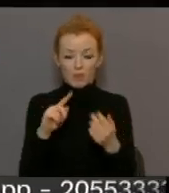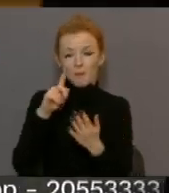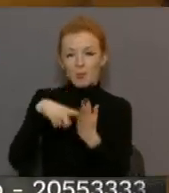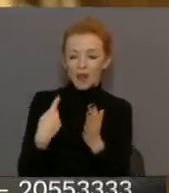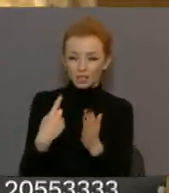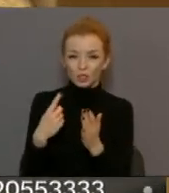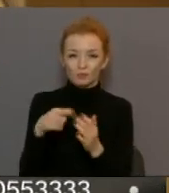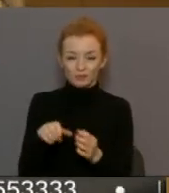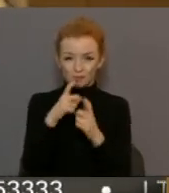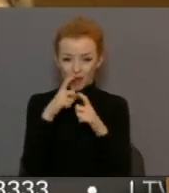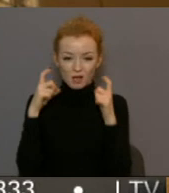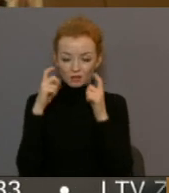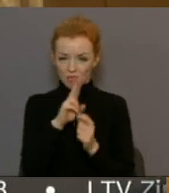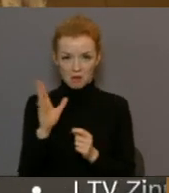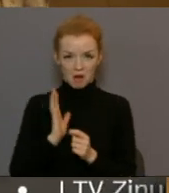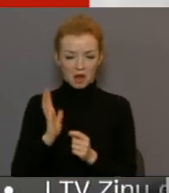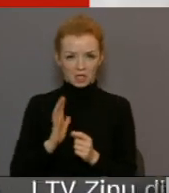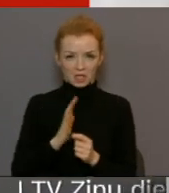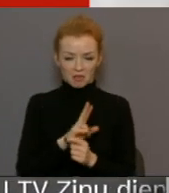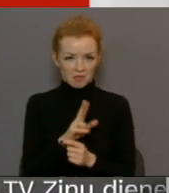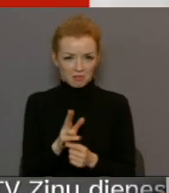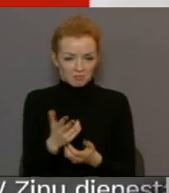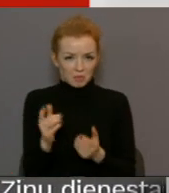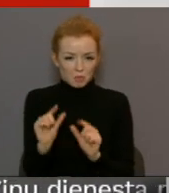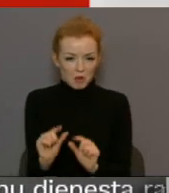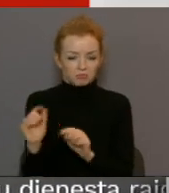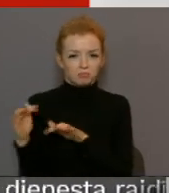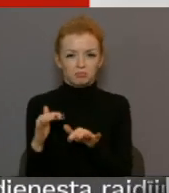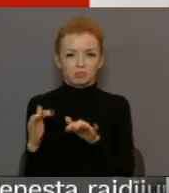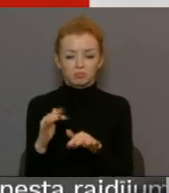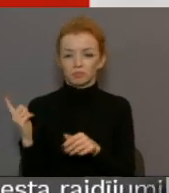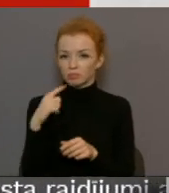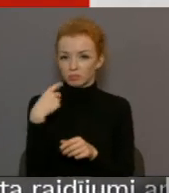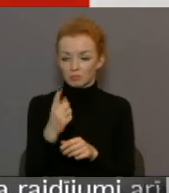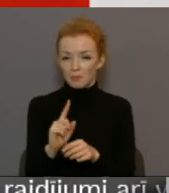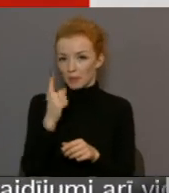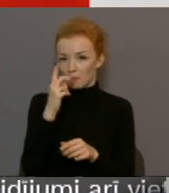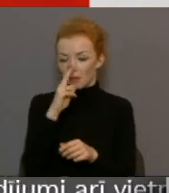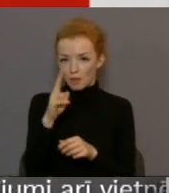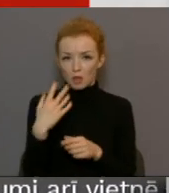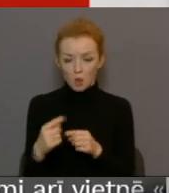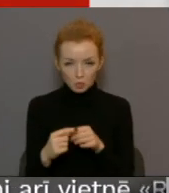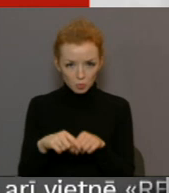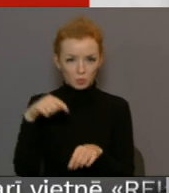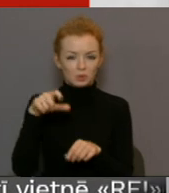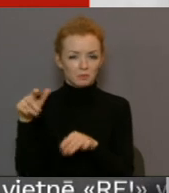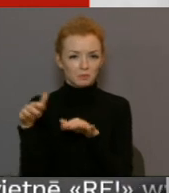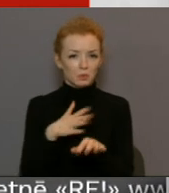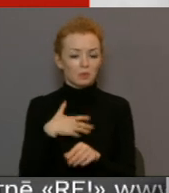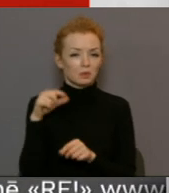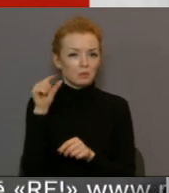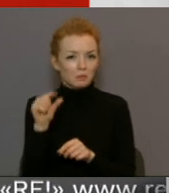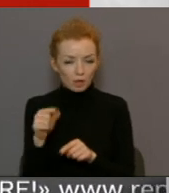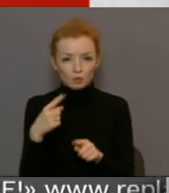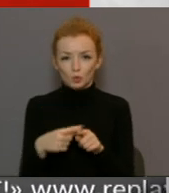pēc šiem aizsargu līdzekļiem ir negaidīti zems. Jau pirmā nedēļa parādīt zemo iedzīvotāju aktivitāti. Es domāju, ka